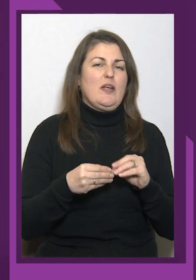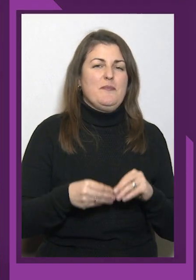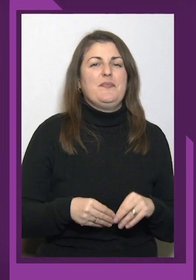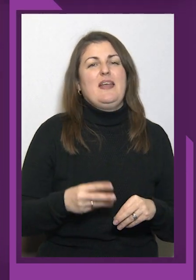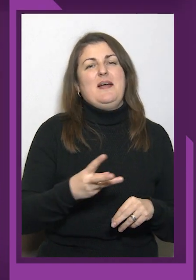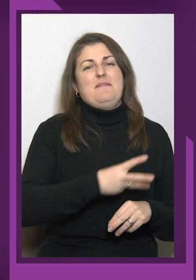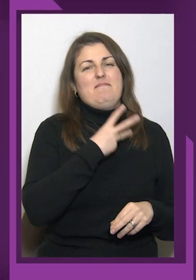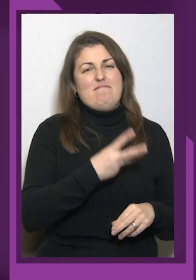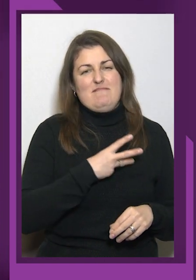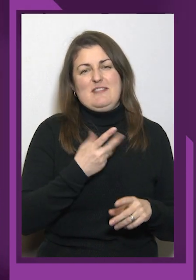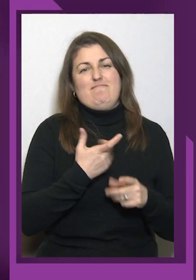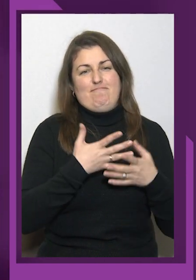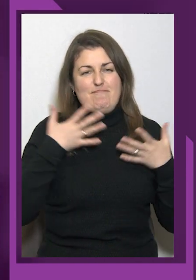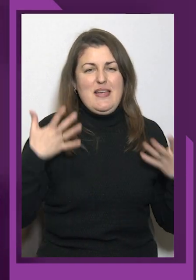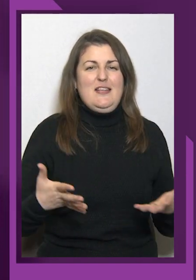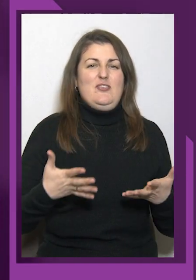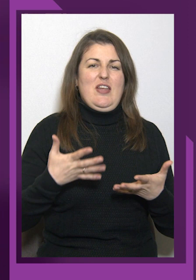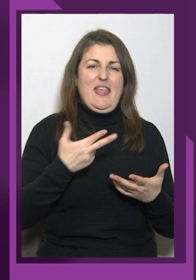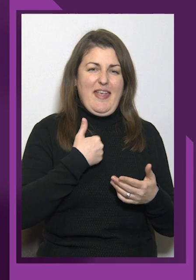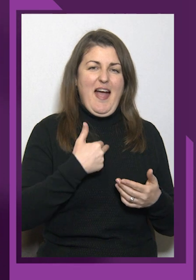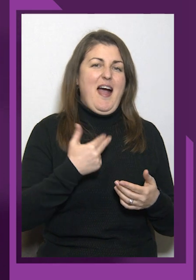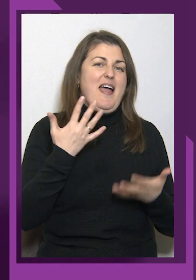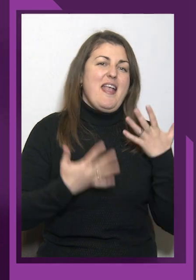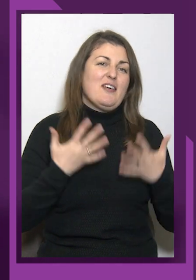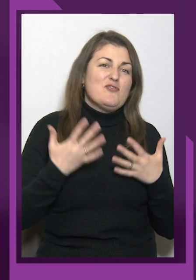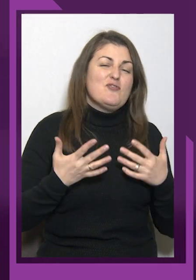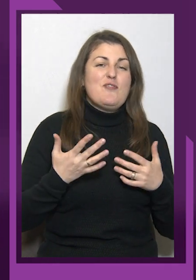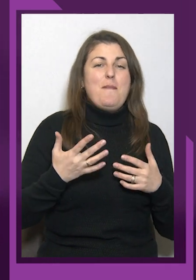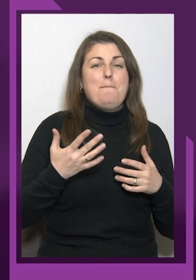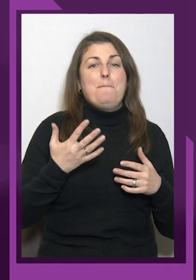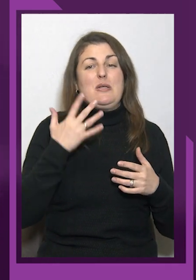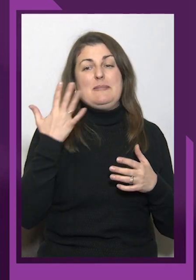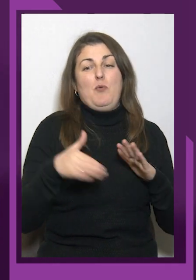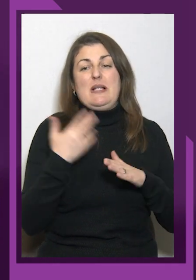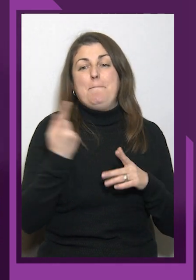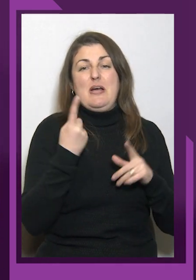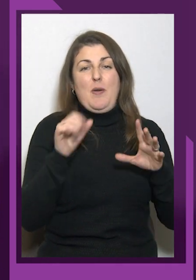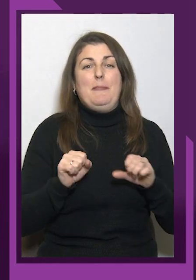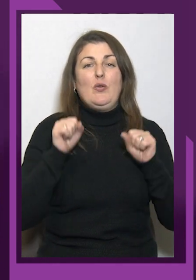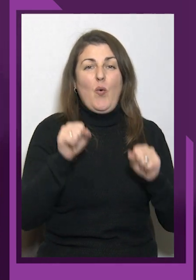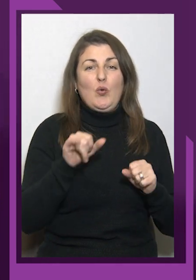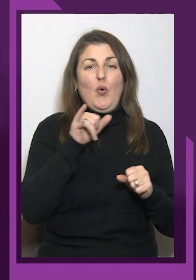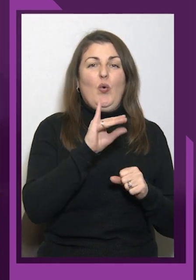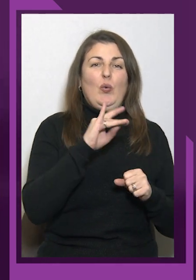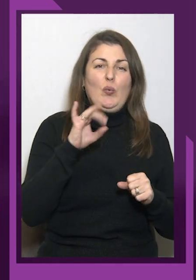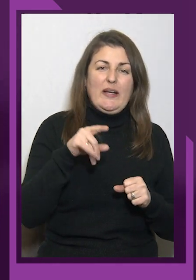Якщо після першого підходу у Кості, після першого підходу у Юрі, ми розуміли, що можемо боротися за чемпіонство.